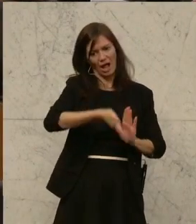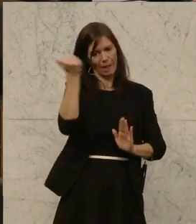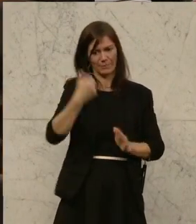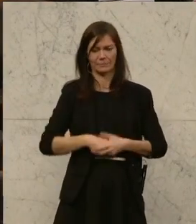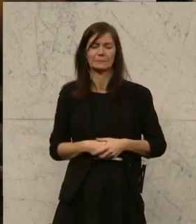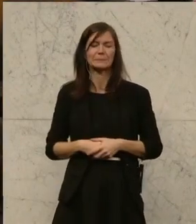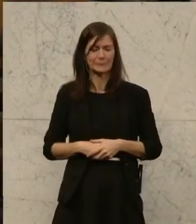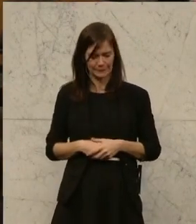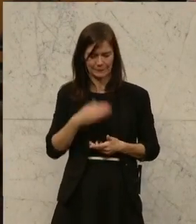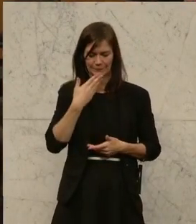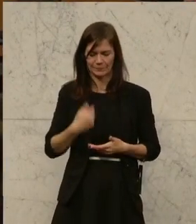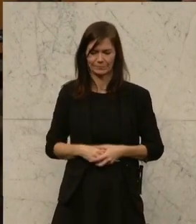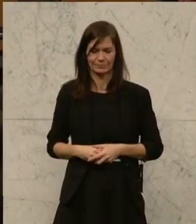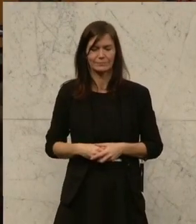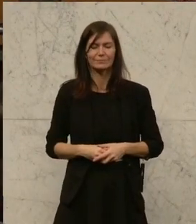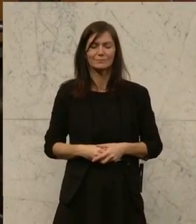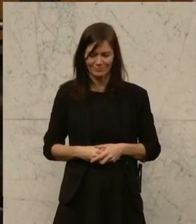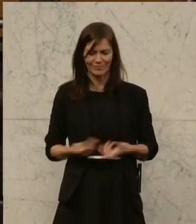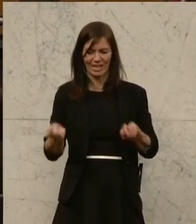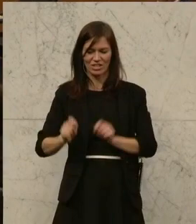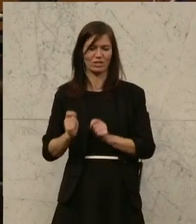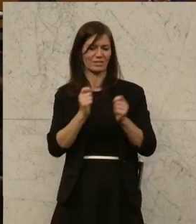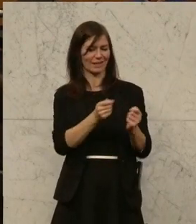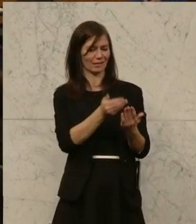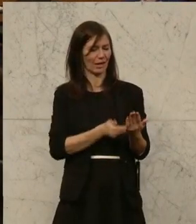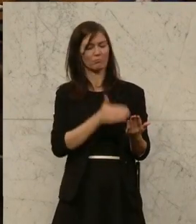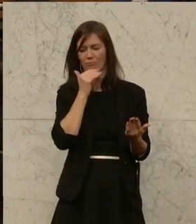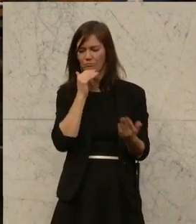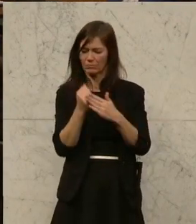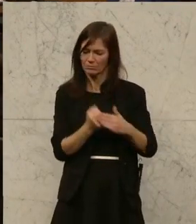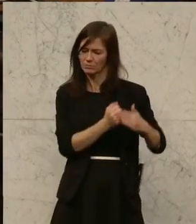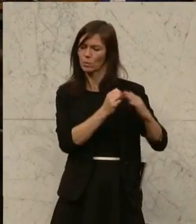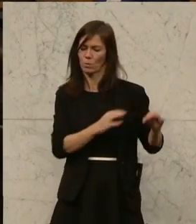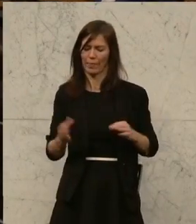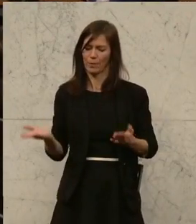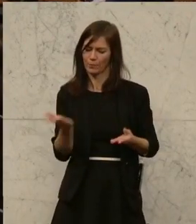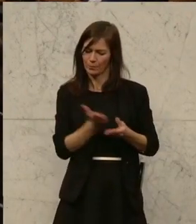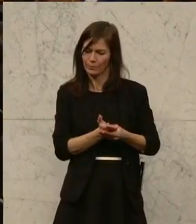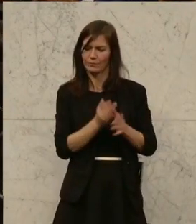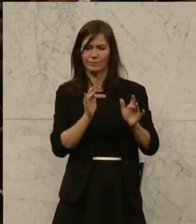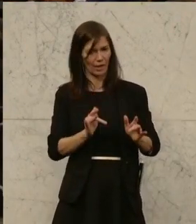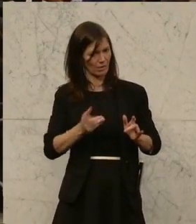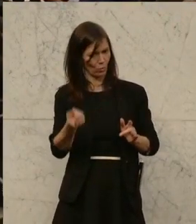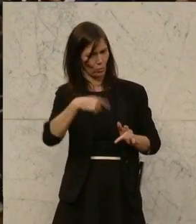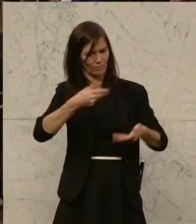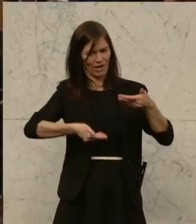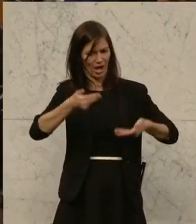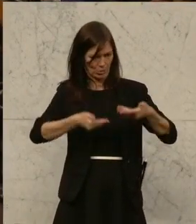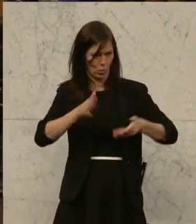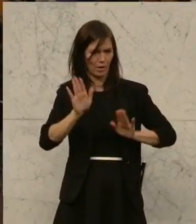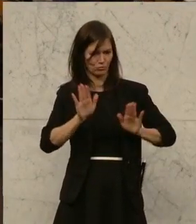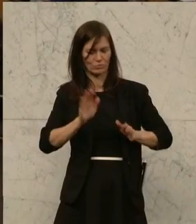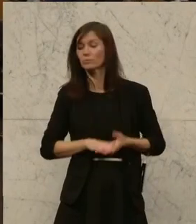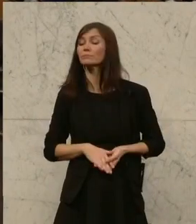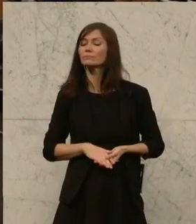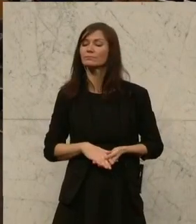Sozialsprecher der Neos Vada, er spricht von einer Pensionspolitik der Geschenke, die die Arbeiten würden, würden bestraft